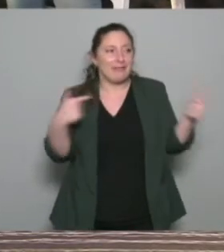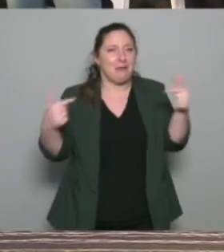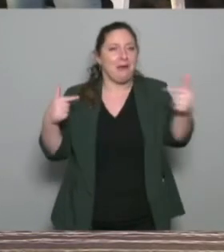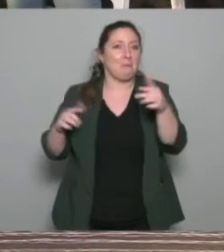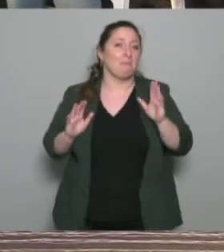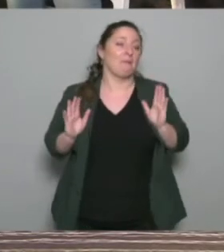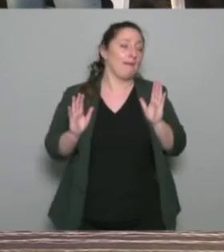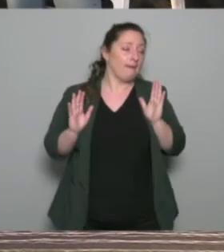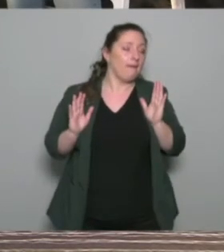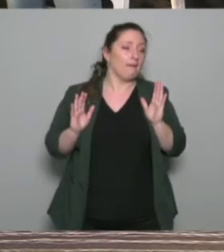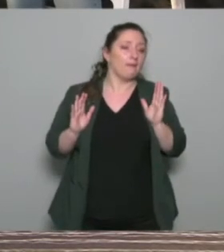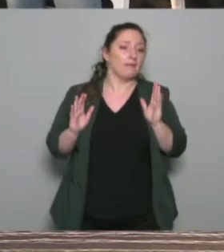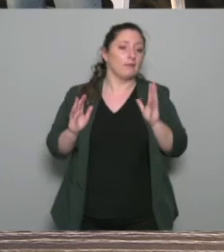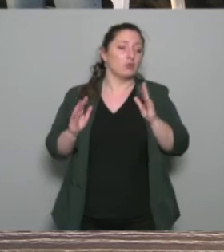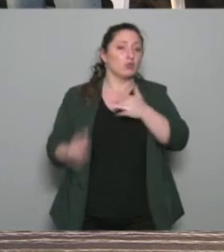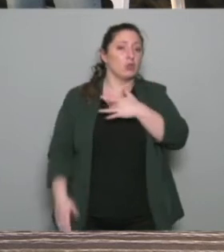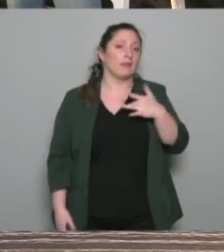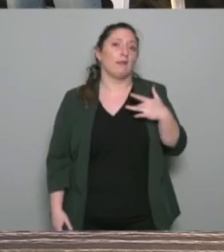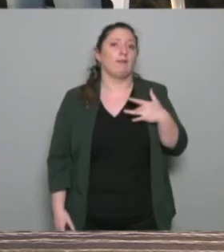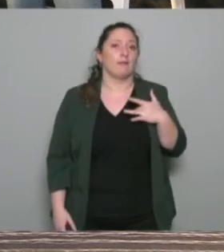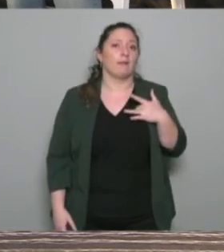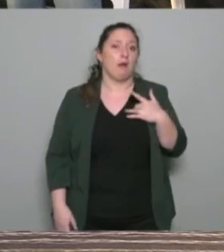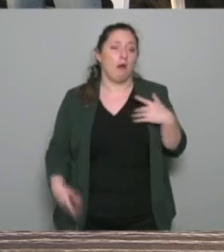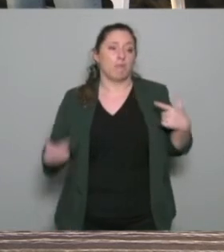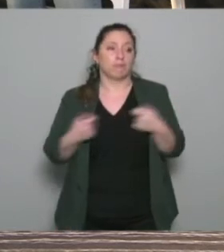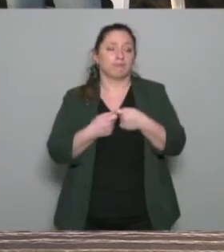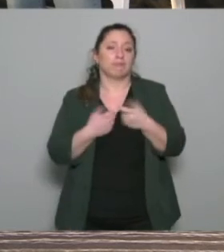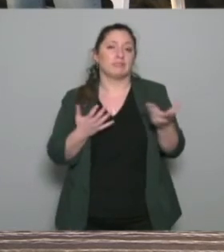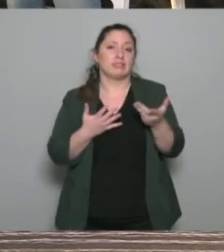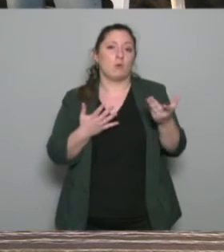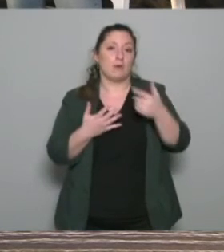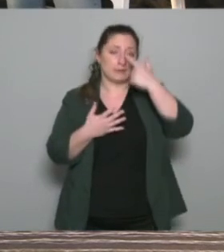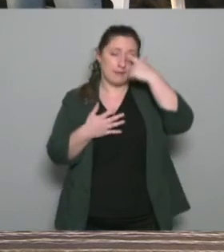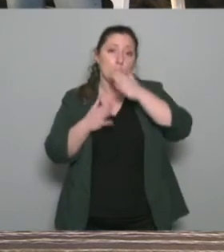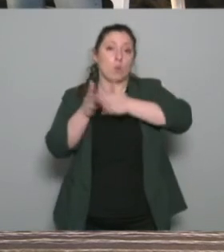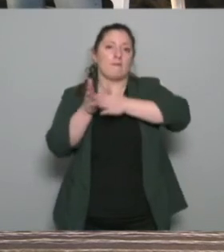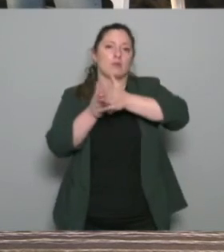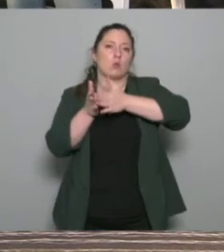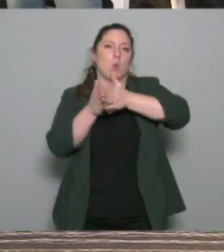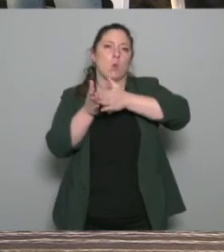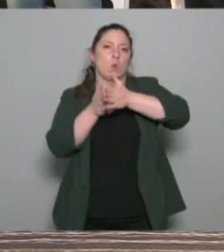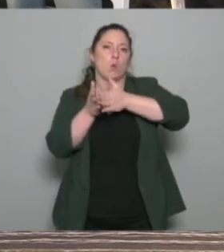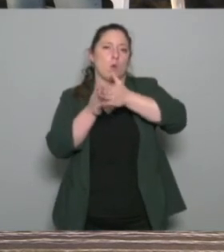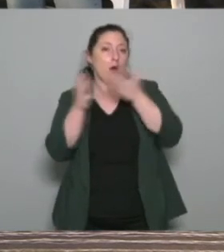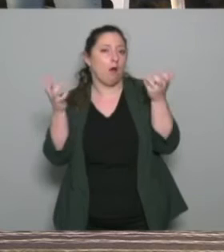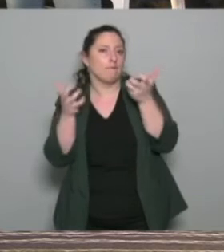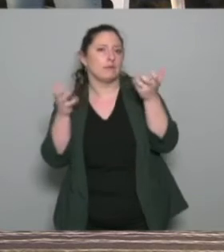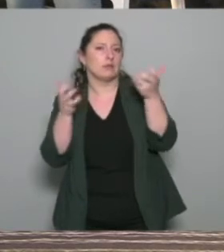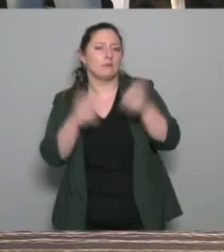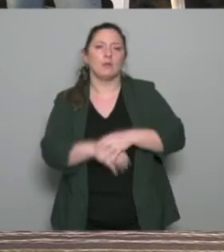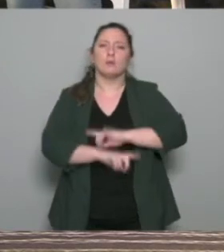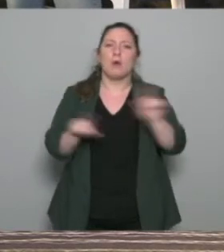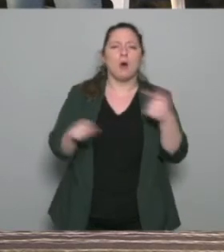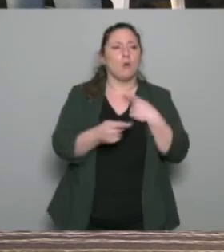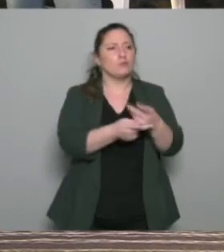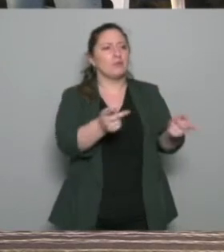c'est peut-être l'intention qu'on y met. C'est ça, en fait, peut-être. Ce n pas parce que je suis sur un